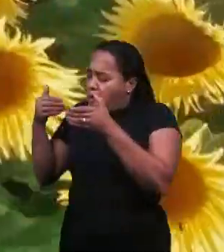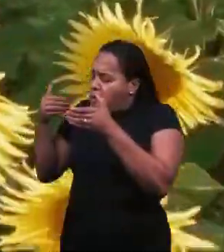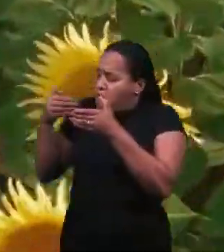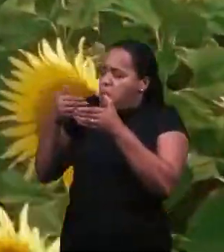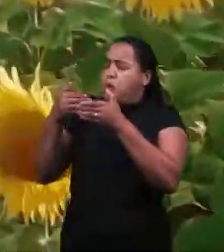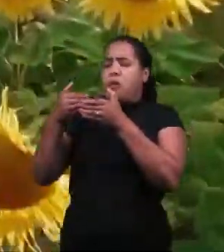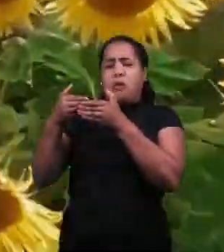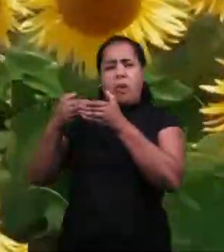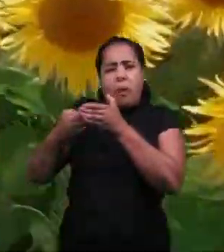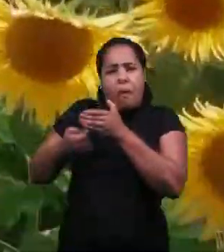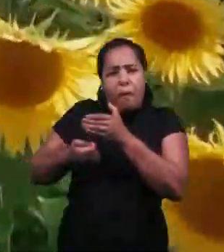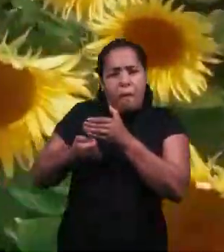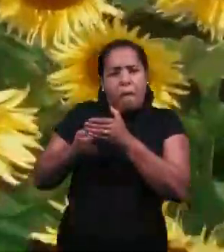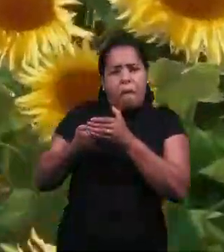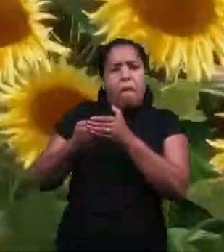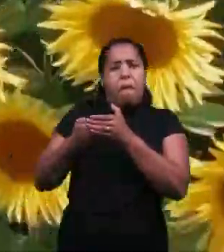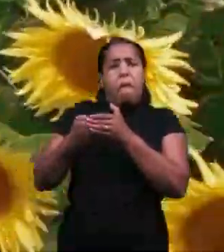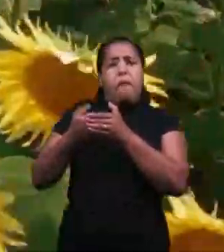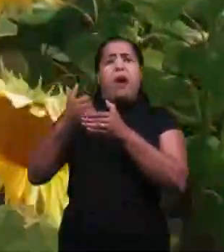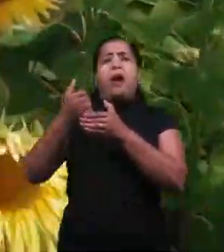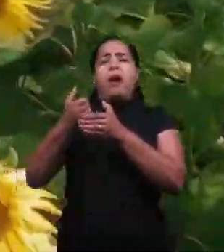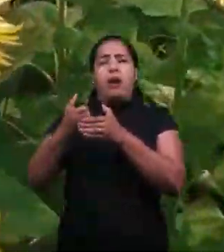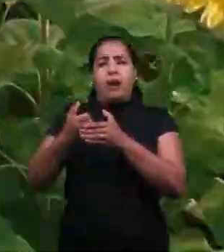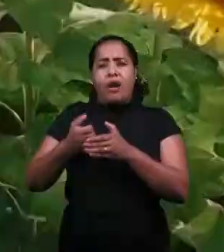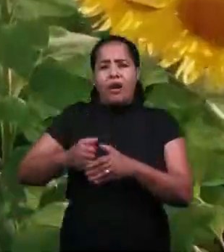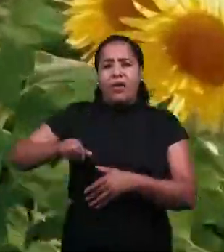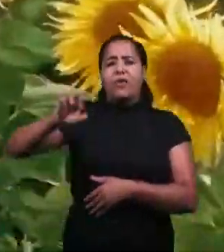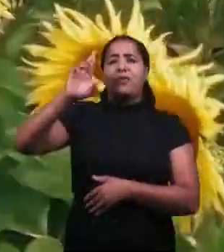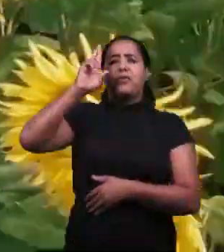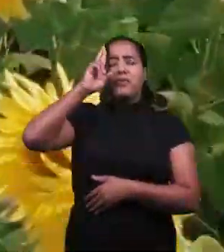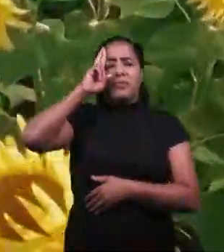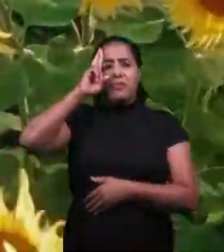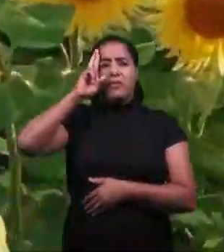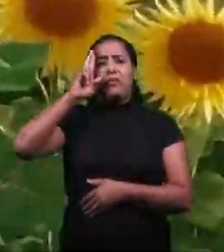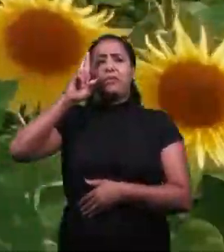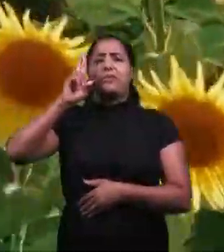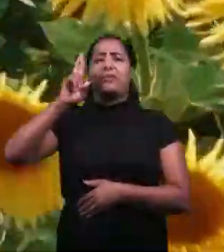Близок Ты, Господь, ко всем призывающим Тебя.